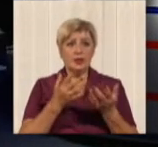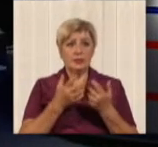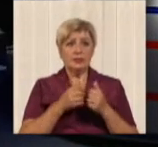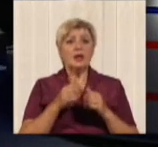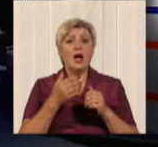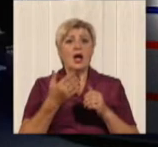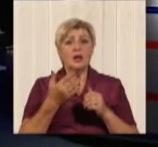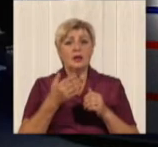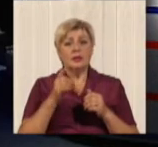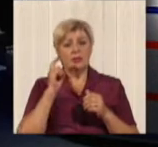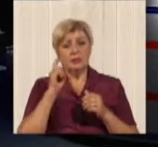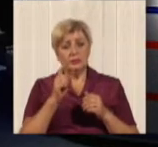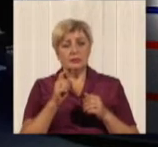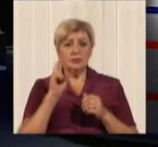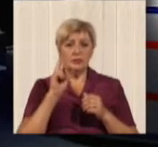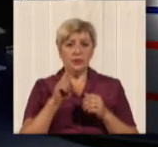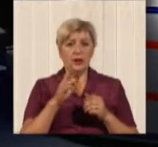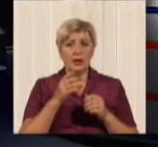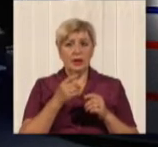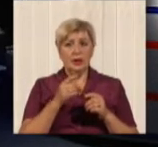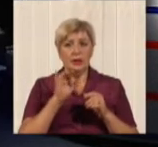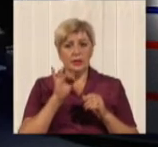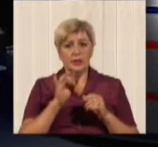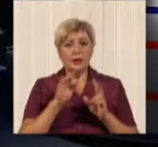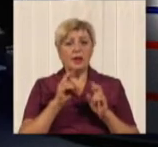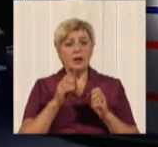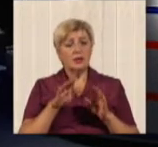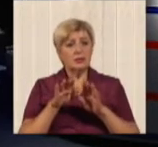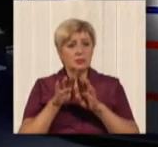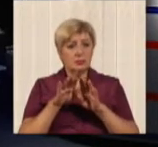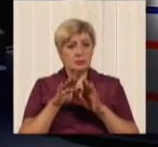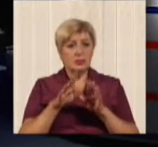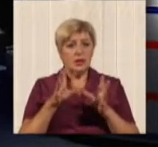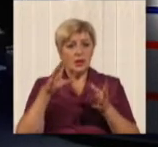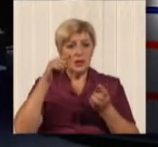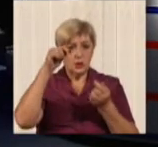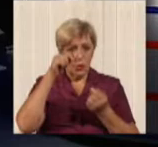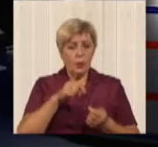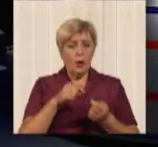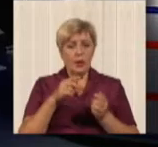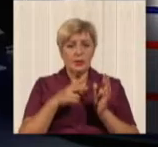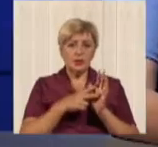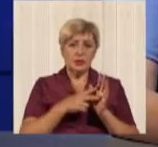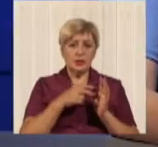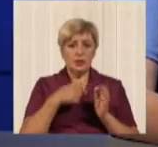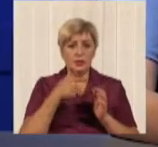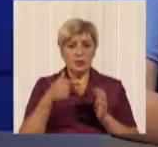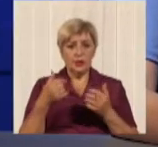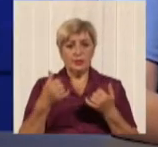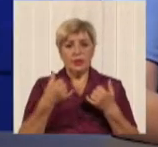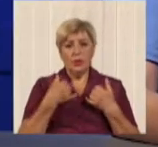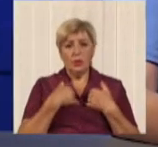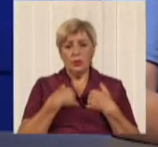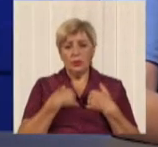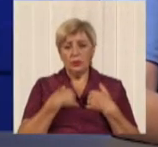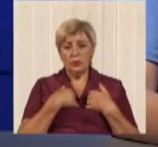ось ціна 7 гривень, про яку спочатку казали, але потім знизили до 4? От яка в вас цифра вийшла? У нас вийшла